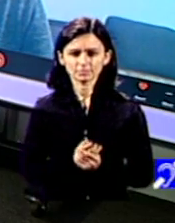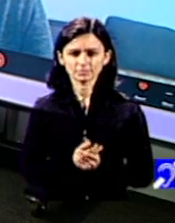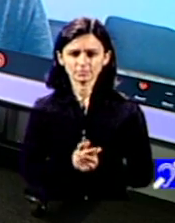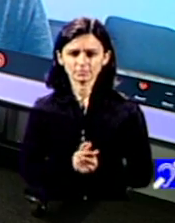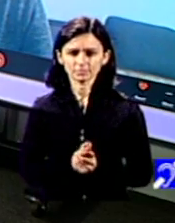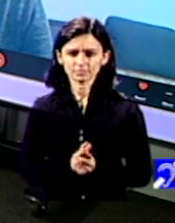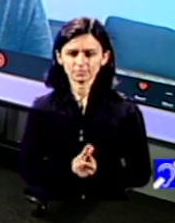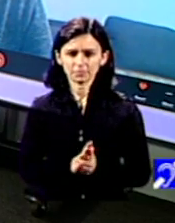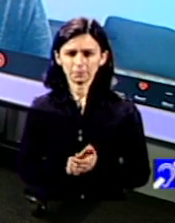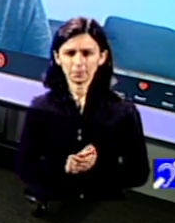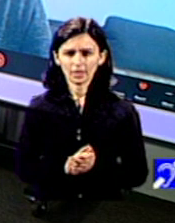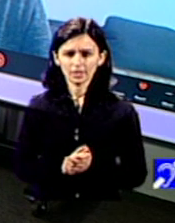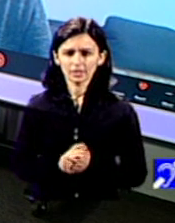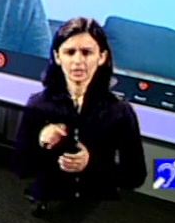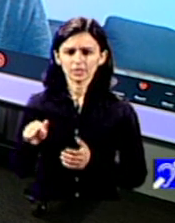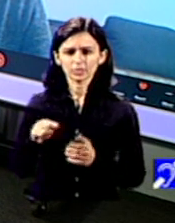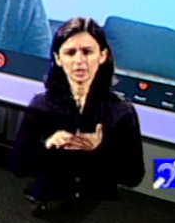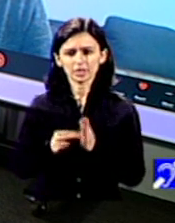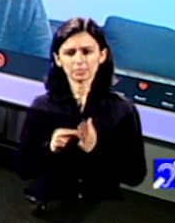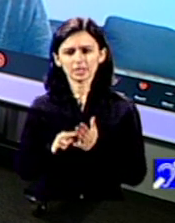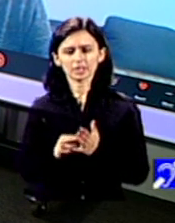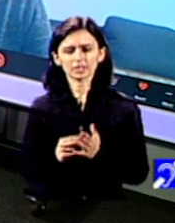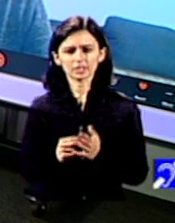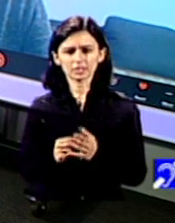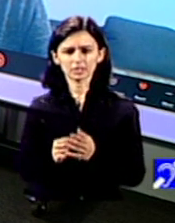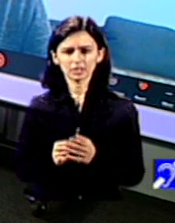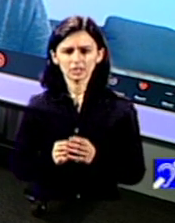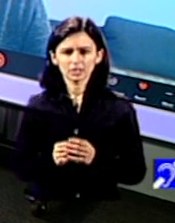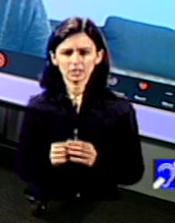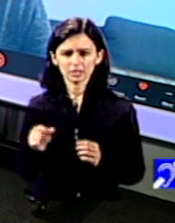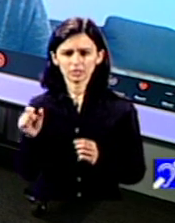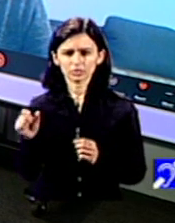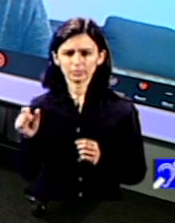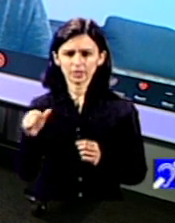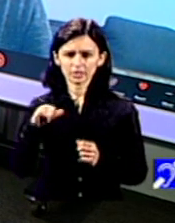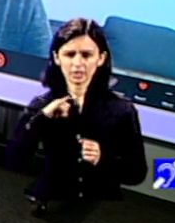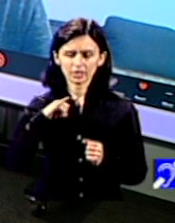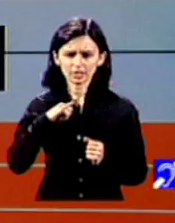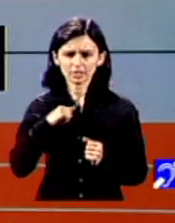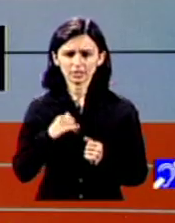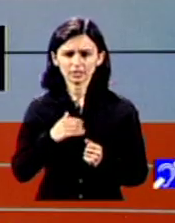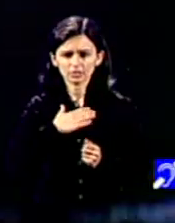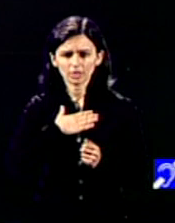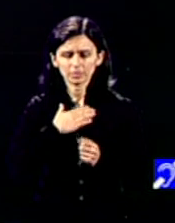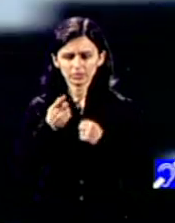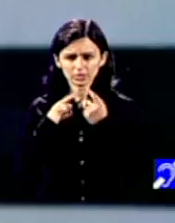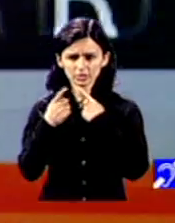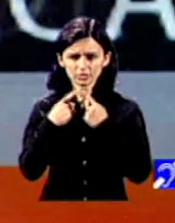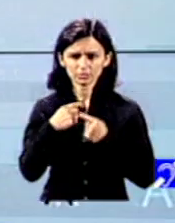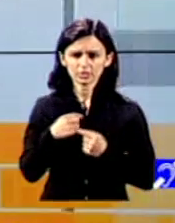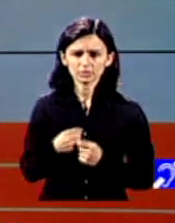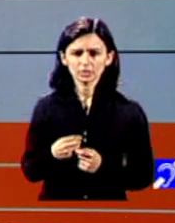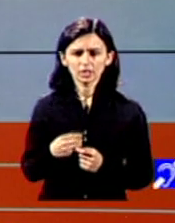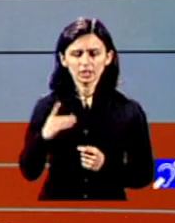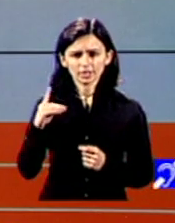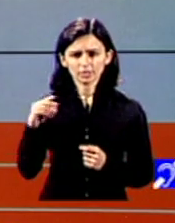Știu că ai documentat Andreea și astăzi pentru noi subiecte interesante iată am avut și o discuție cu Dragoș